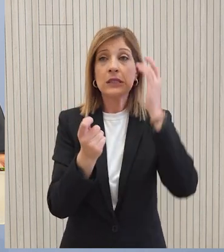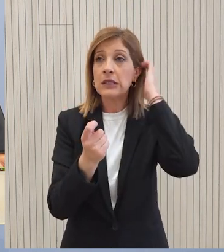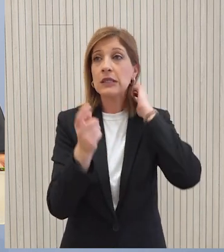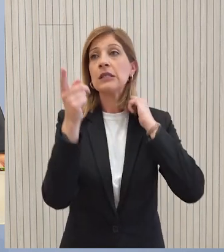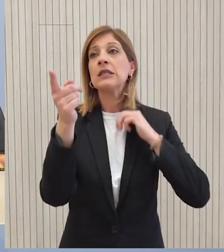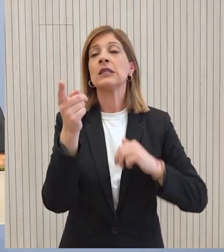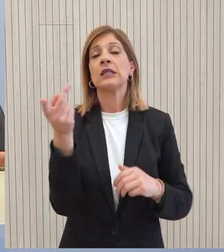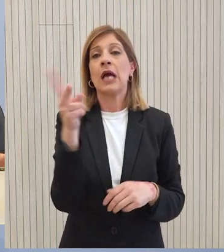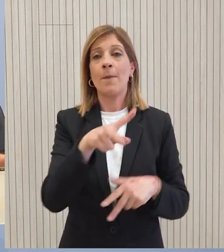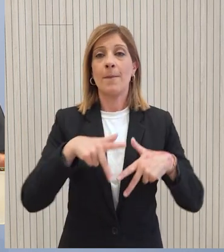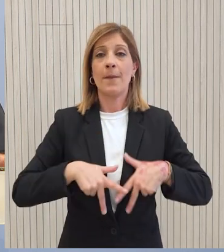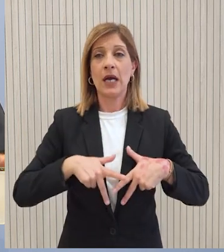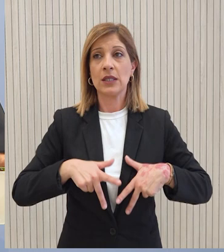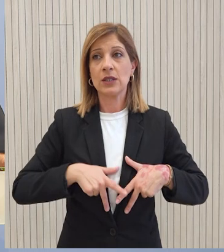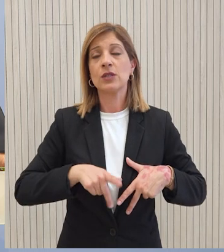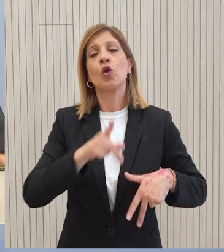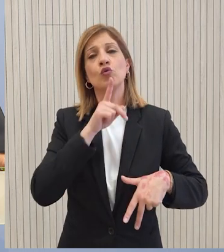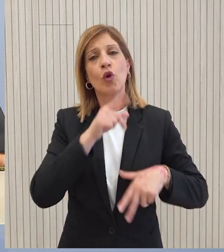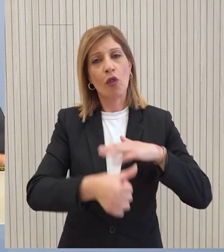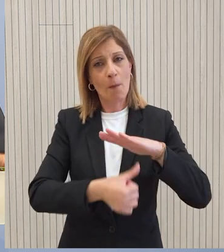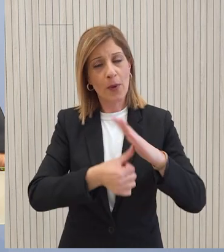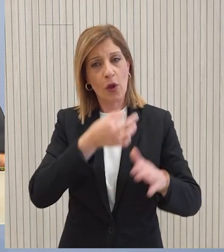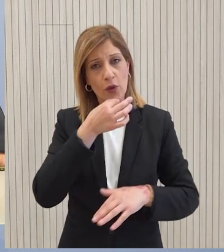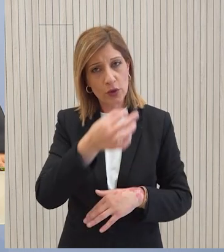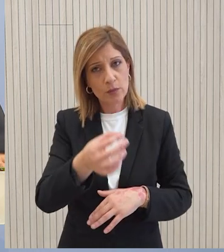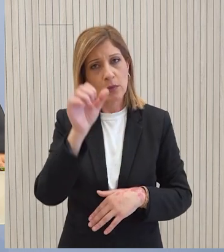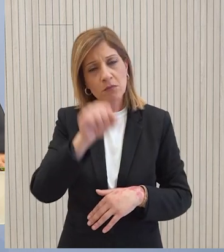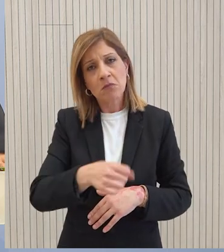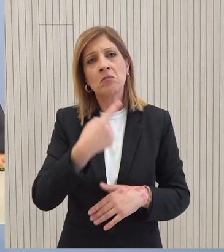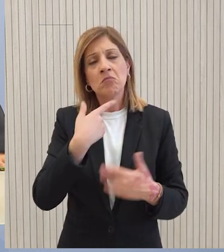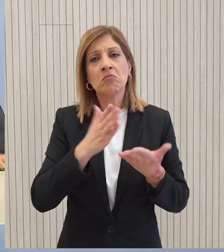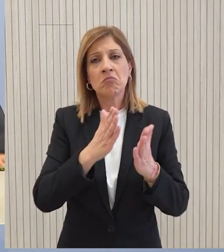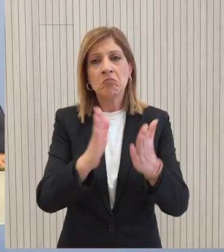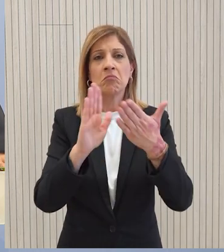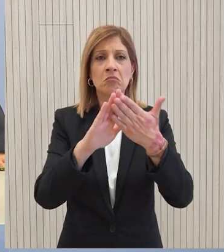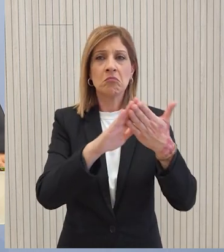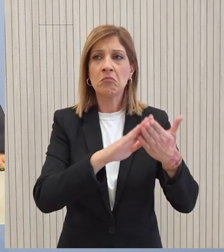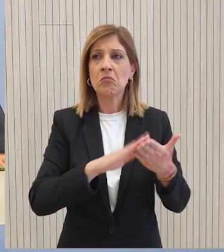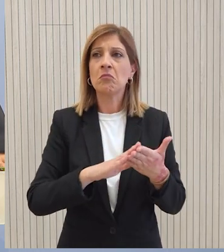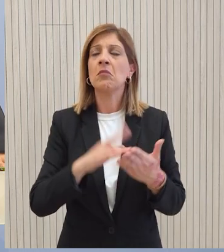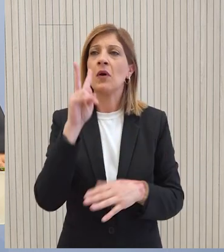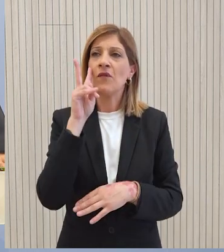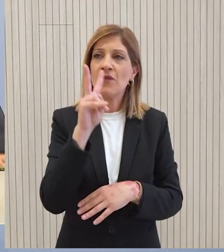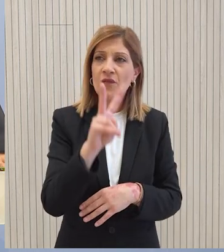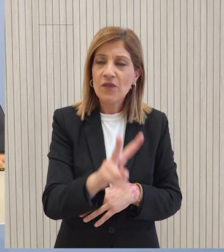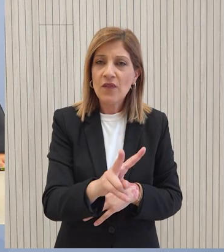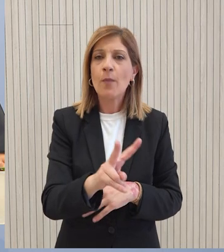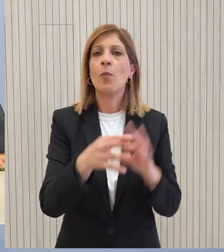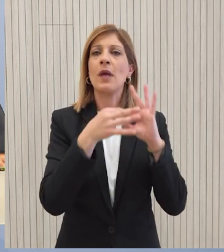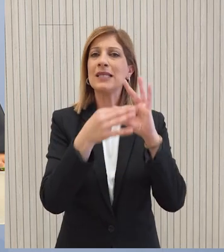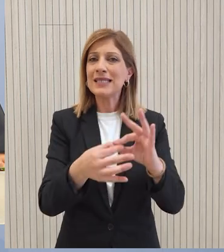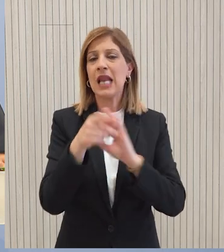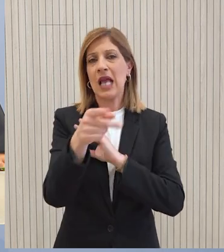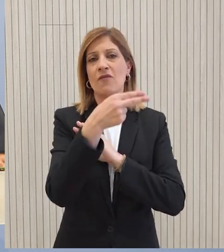Όπως έχει δηλώσει και ο ίδιος ο Πρόεδρος της Δημοκρατίας χθες, να είμαστε σε επαφή με τις αρχές του Λιβάνου παρακολουθούμε στενά διαρκώς